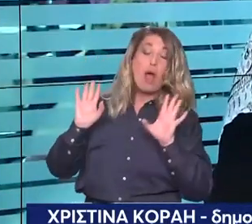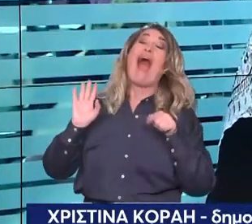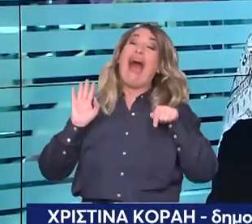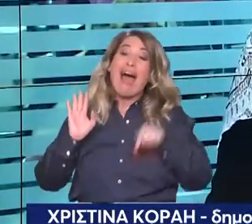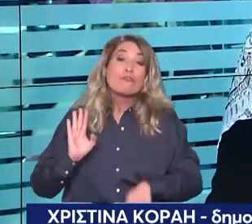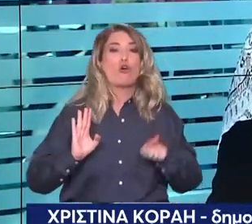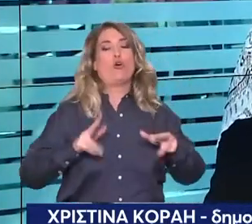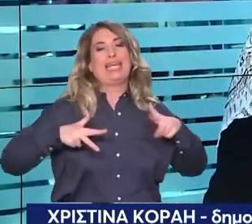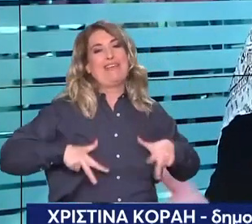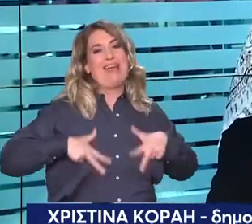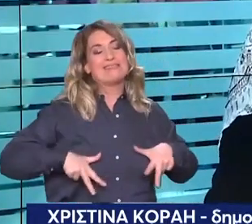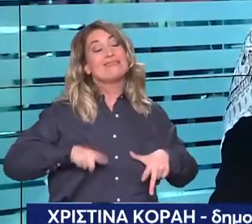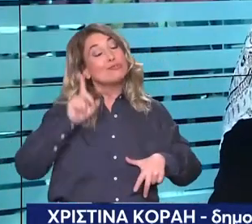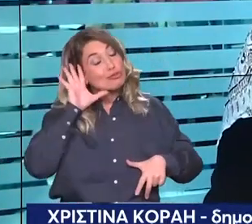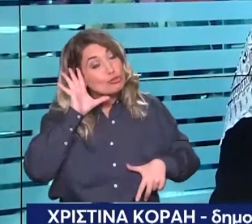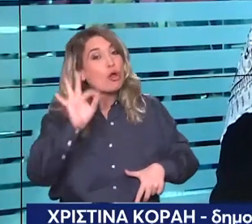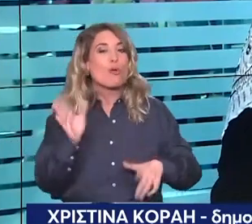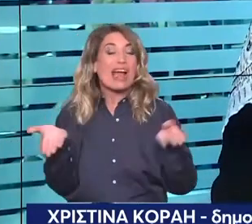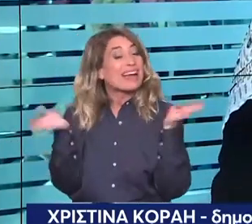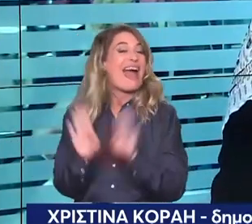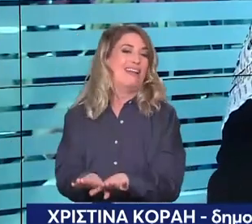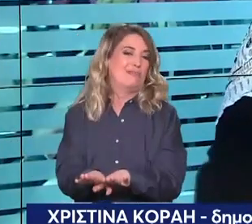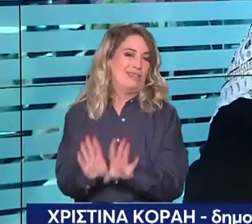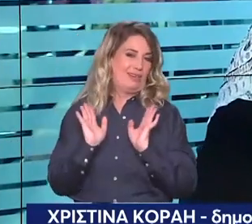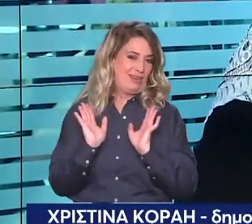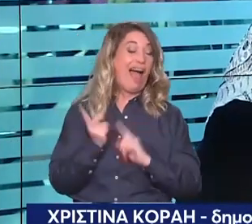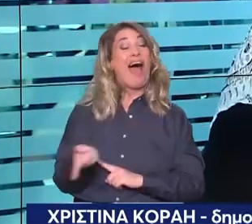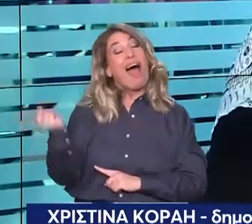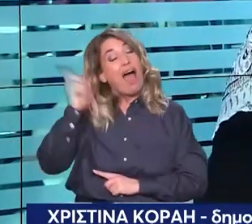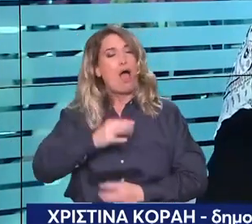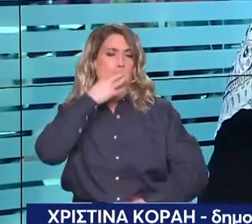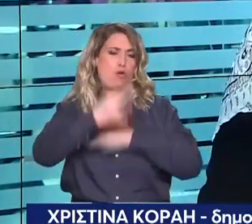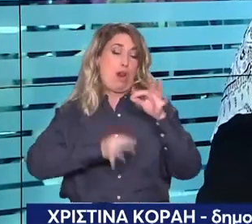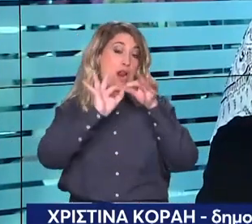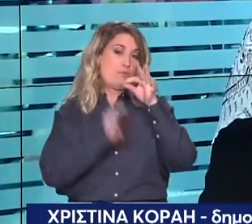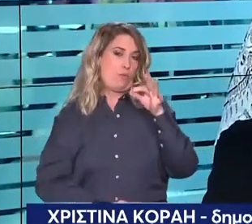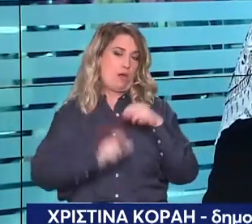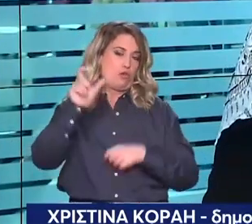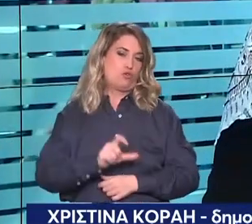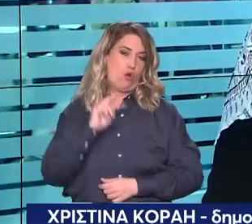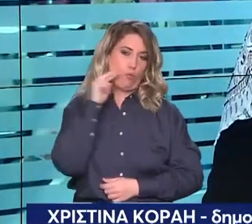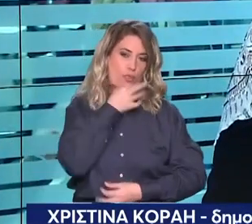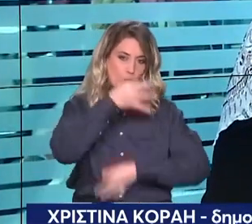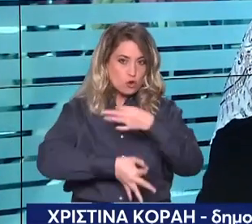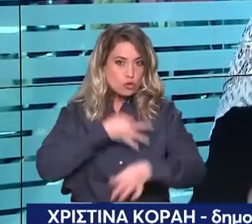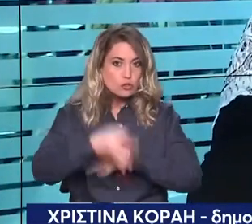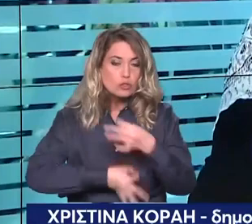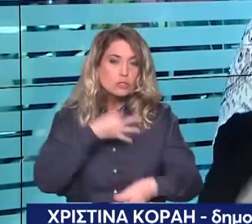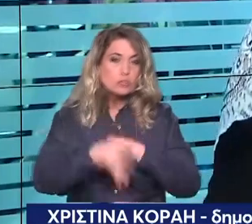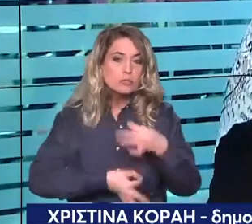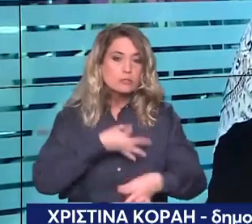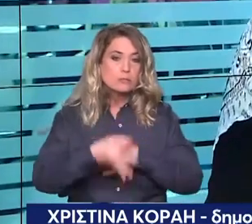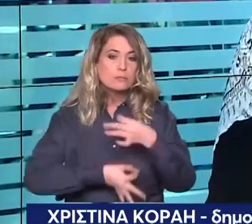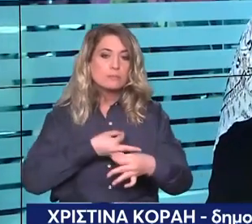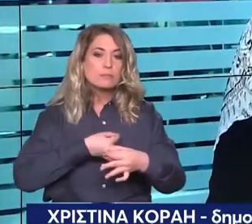λύσει το συγκεκριμένο νομοσχέδιο. Αύριο όμως ο Πρωθυπουργός θα μας το πει πιο Νομίζω ότι όμως μας έδωσε πια γι' αυτό και το είπα καινούργια